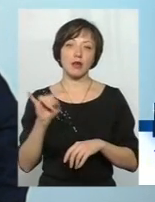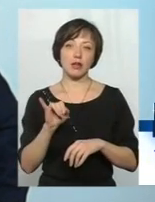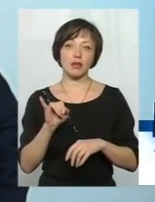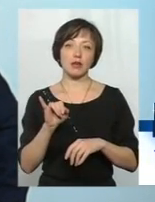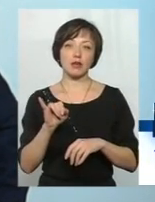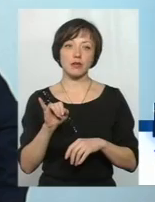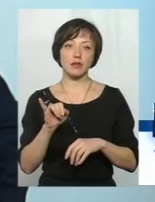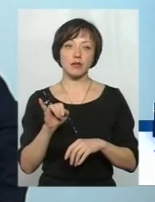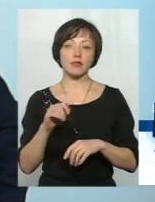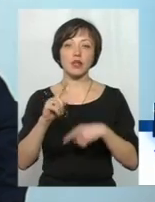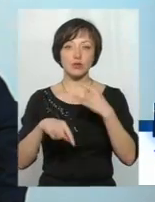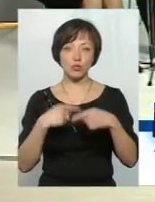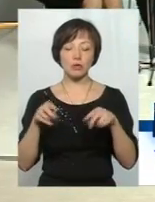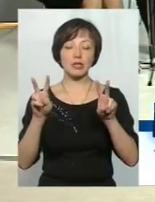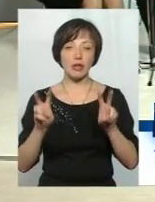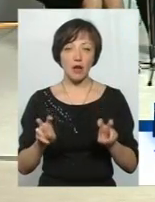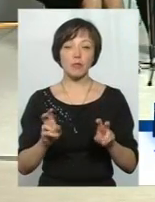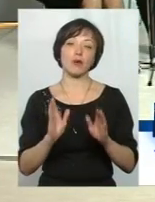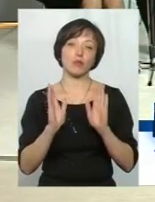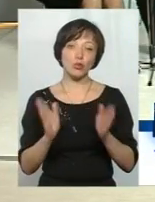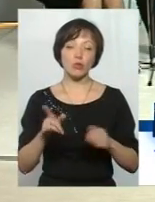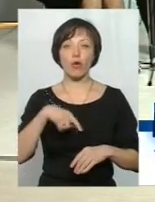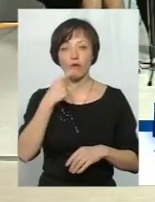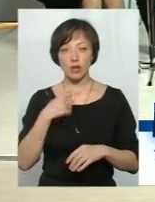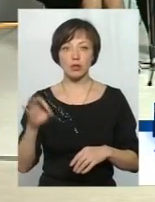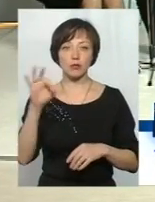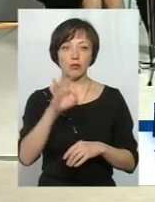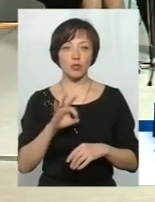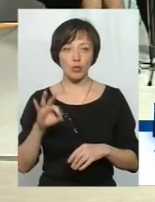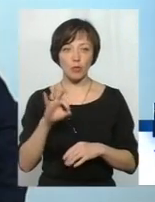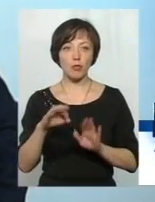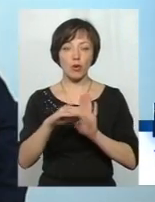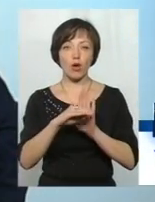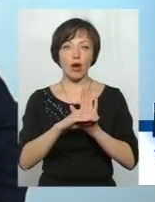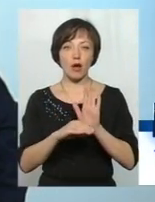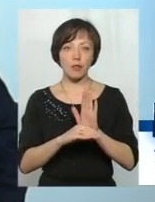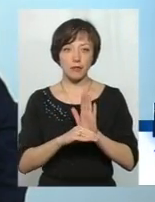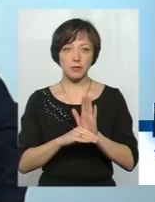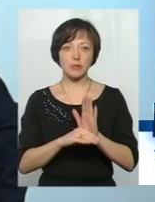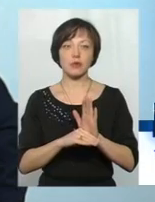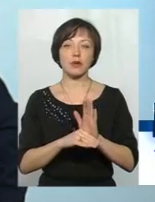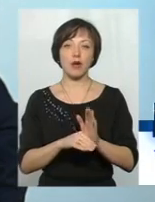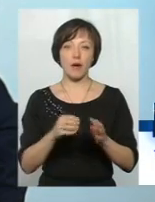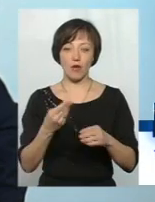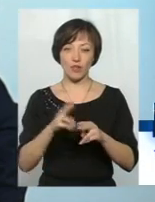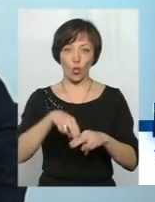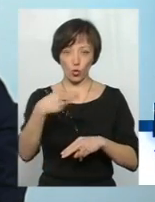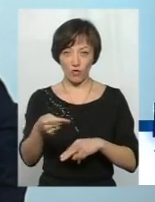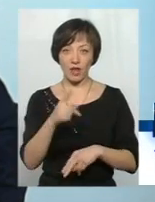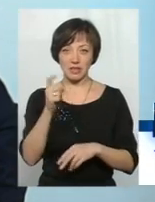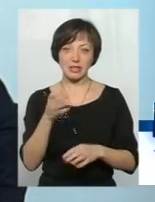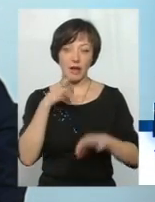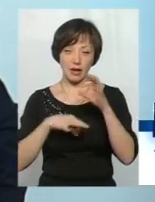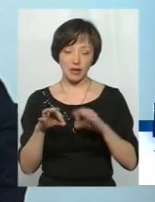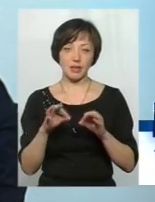в одній з наступних тем. Ми говоритимемо про програму реінбурсації, зокрема, і не лише,